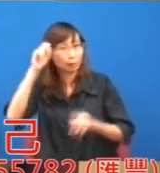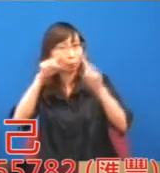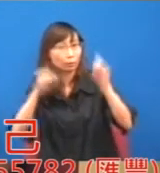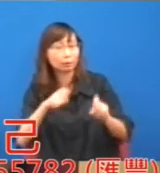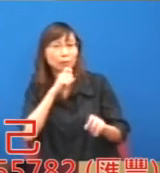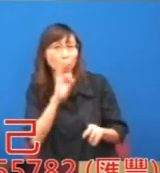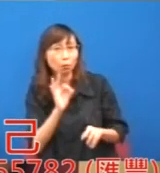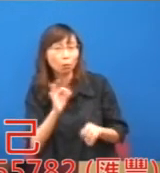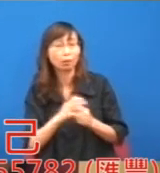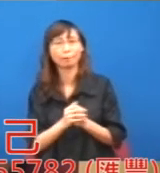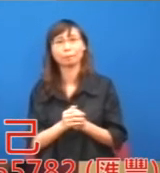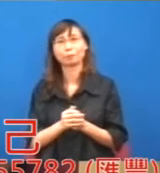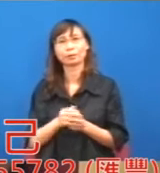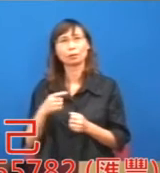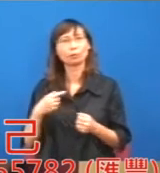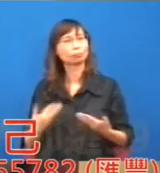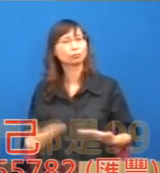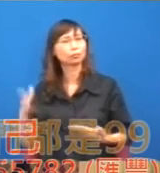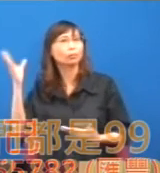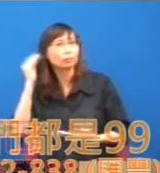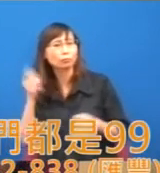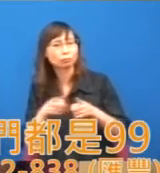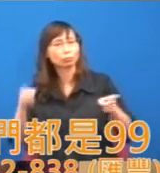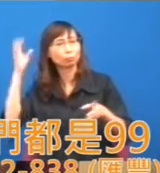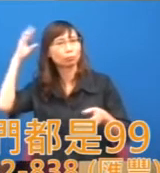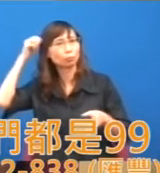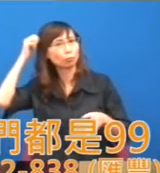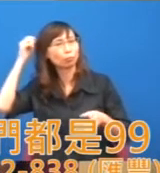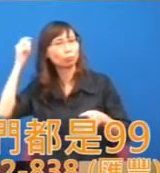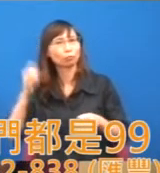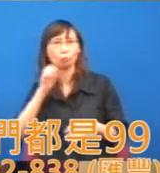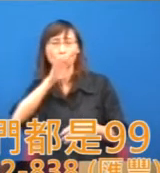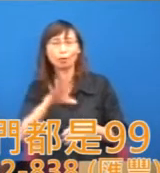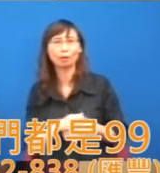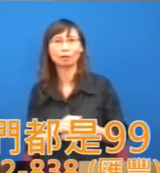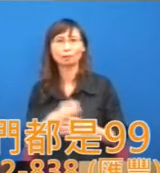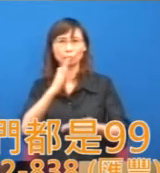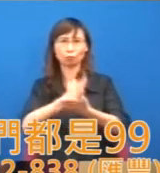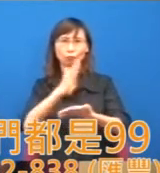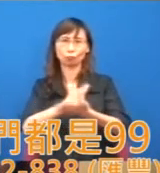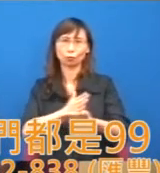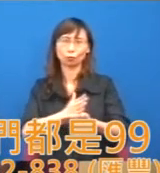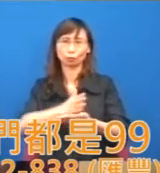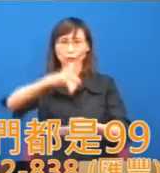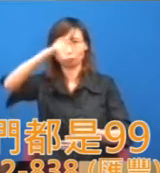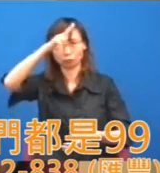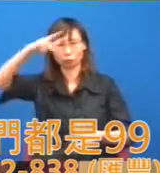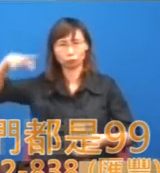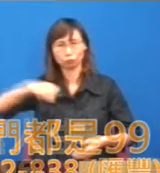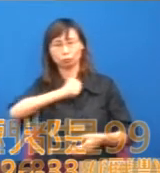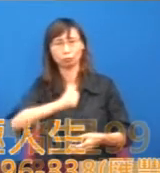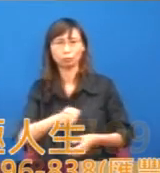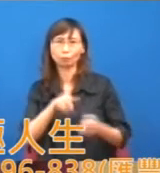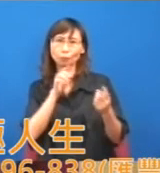基本上,如果聽填波那麽說,不同的政團,特別是一些很講民生的政權,就是對於,究